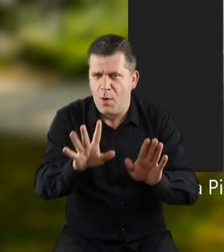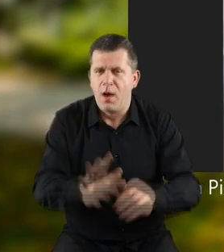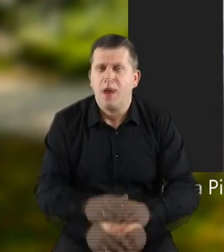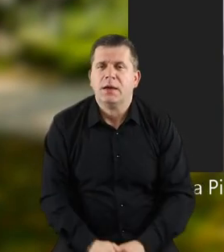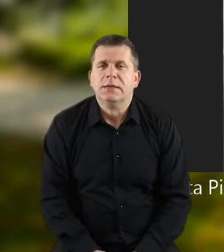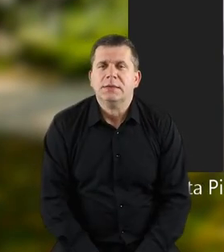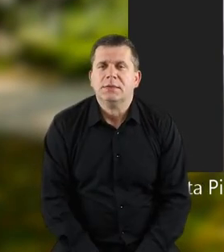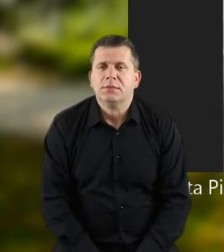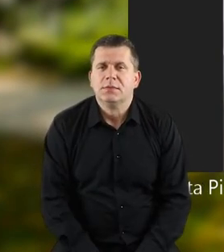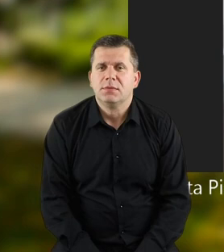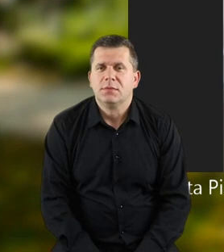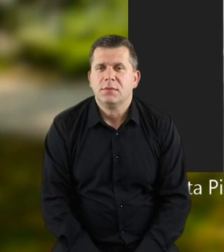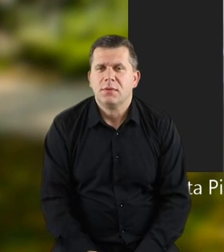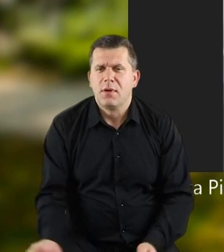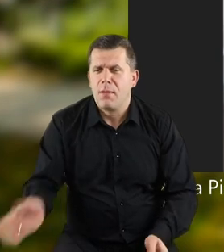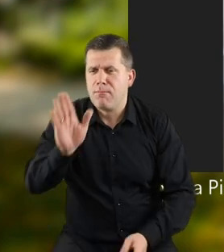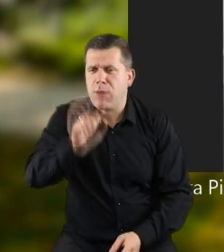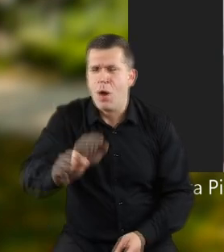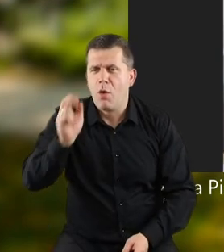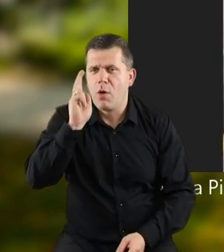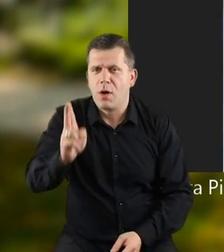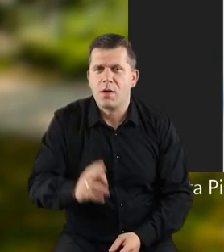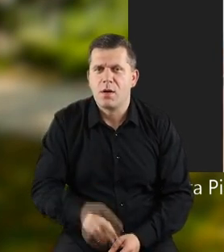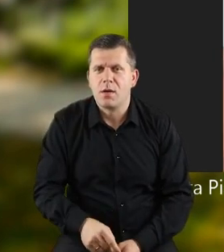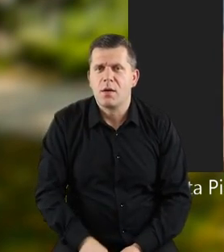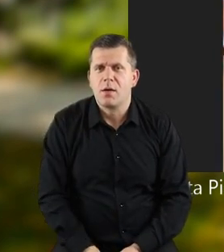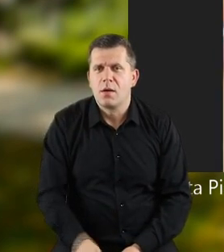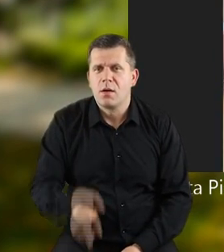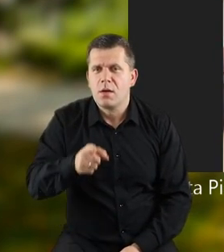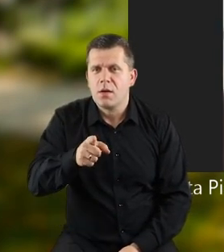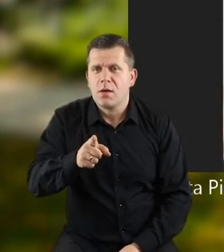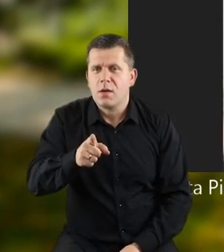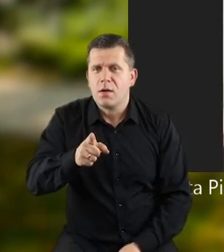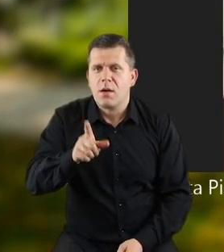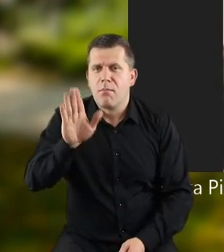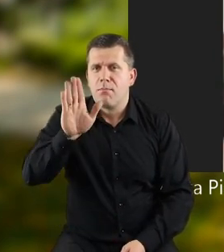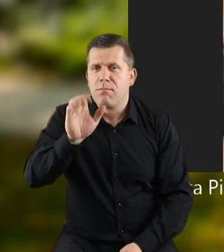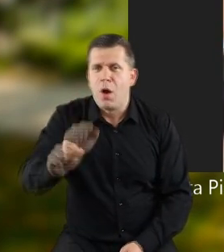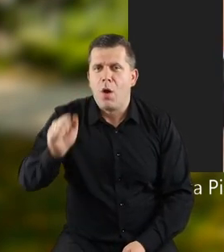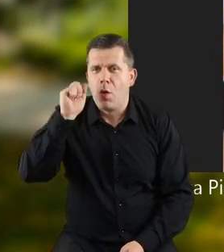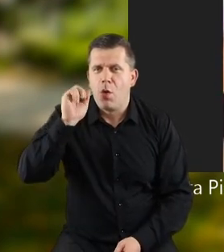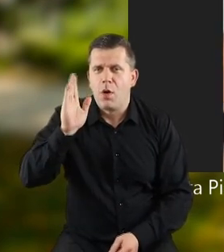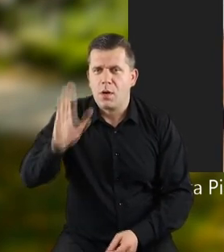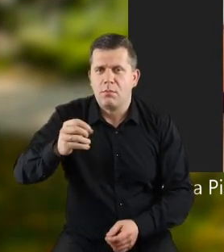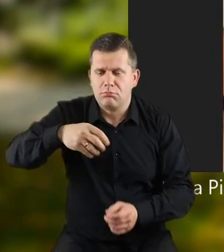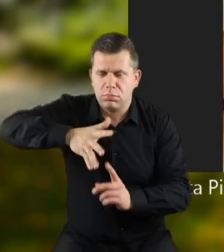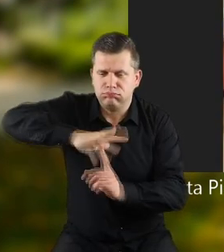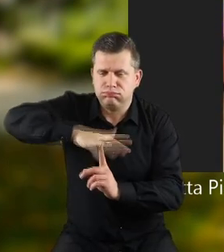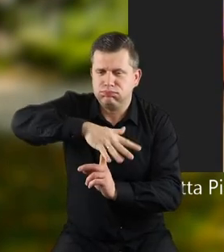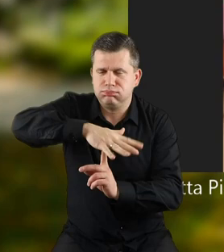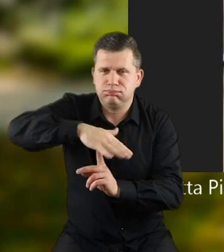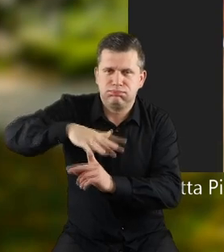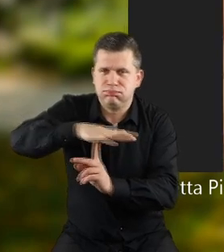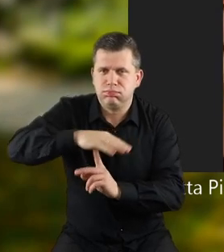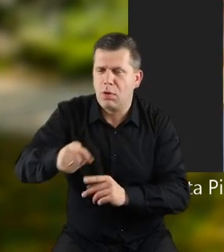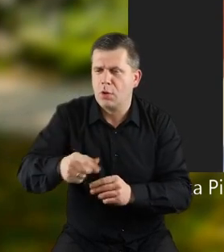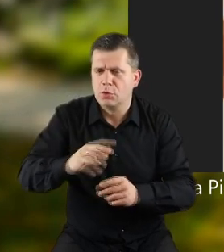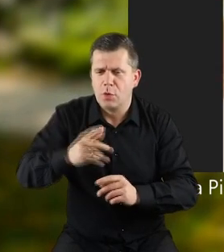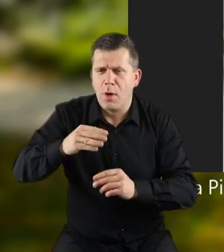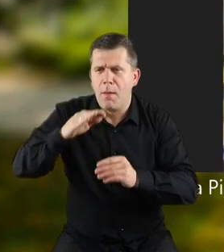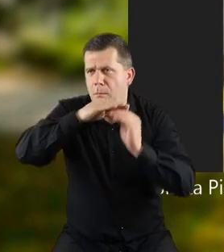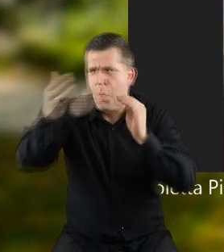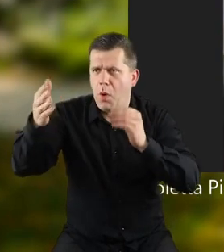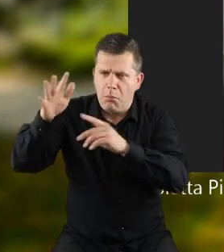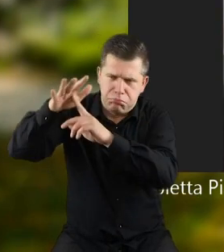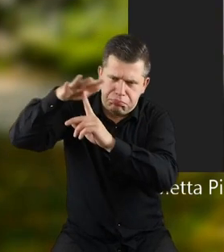pokażę, to aż sturlał się z półki. O, tu jest ten bąk. Jest, widać go, tak? To aż